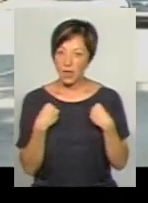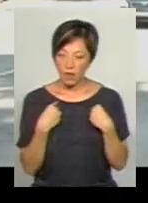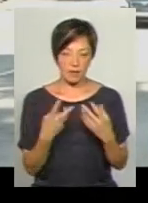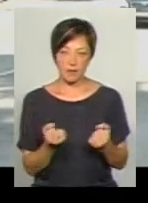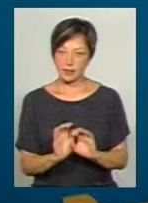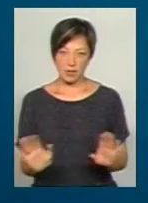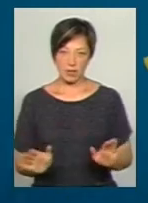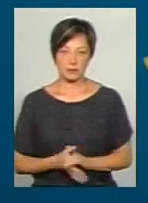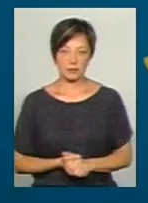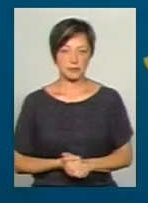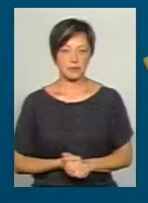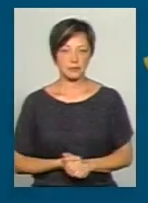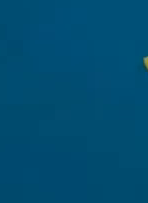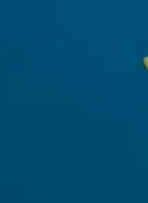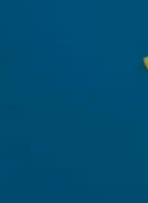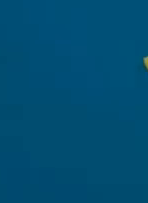не взяли.